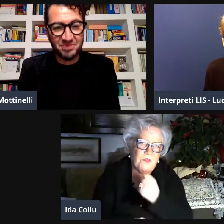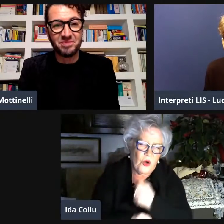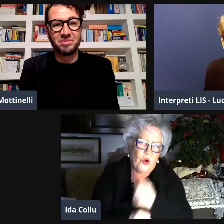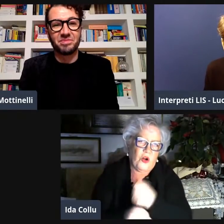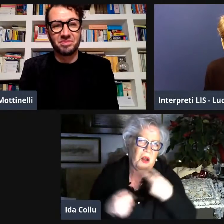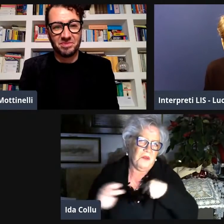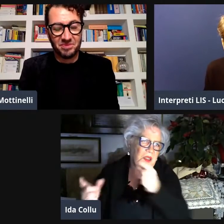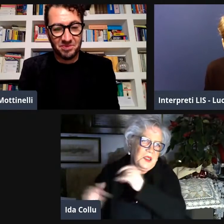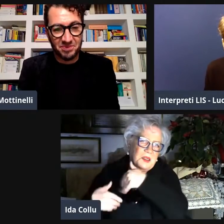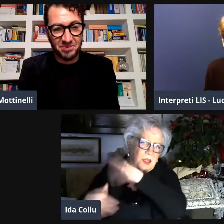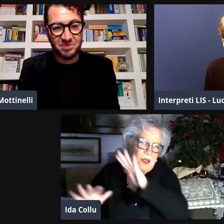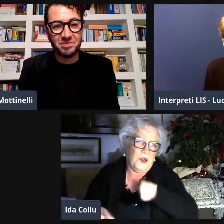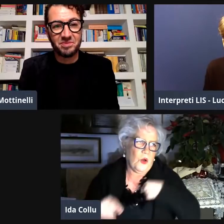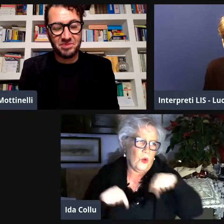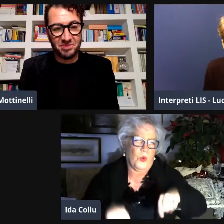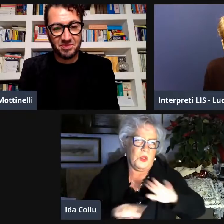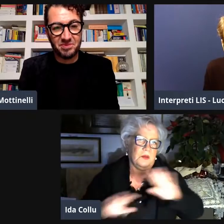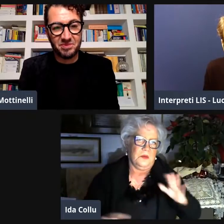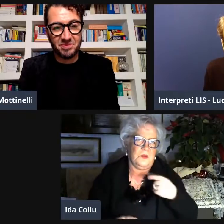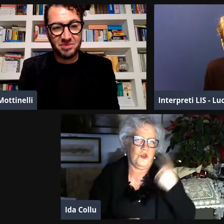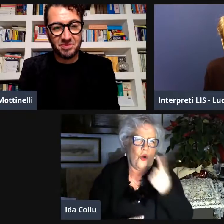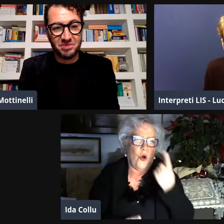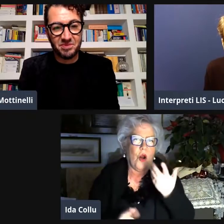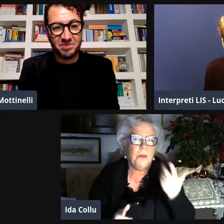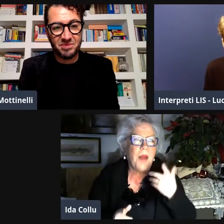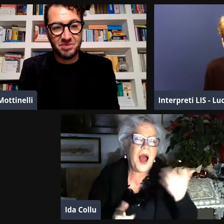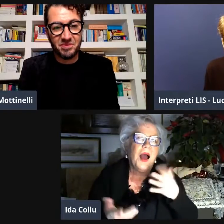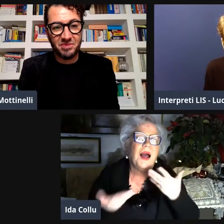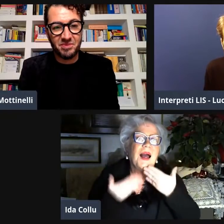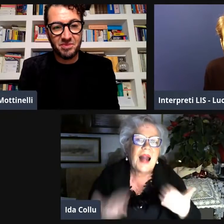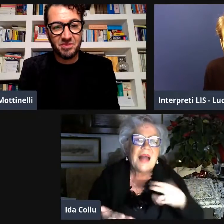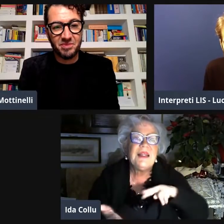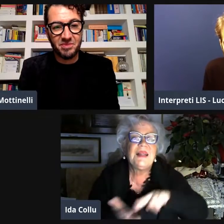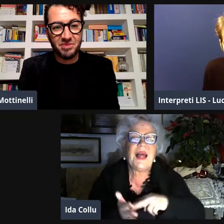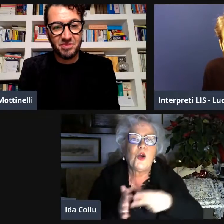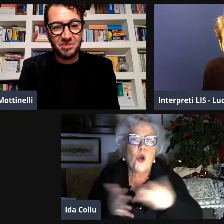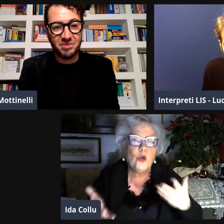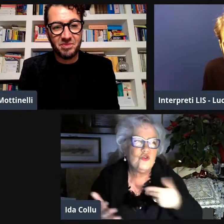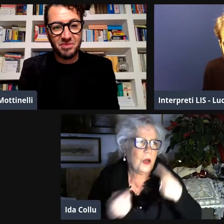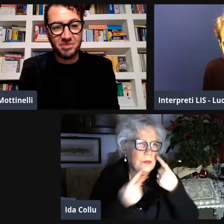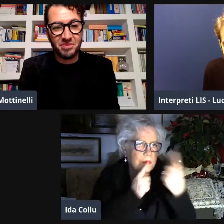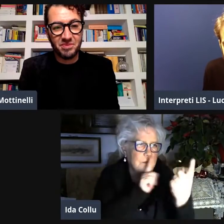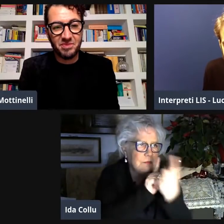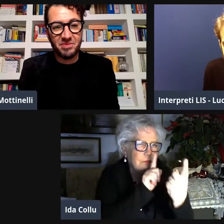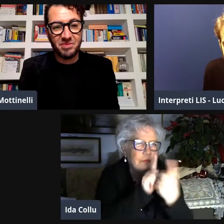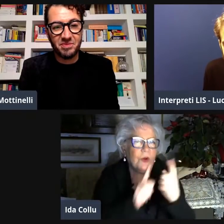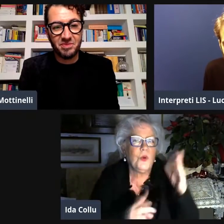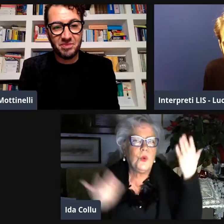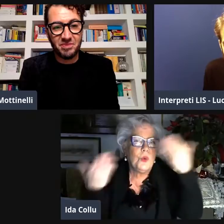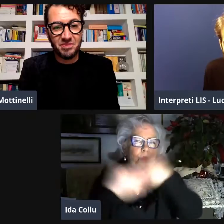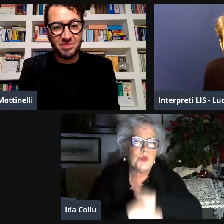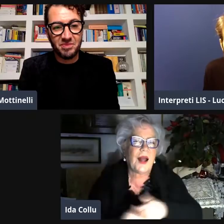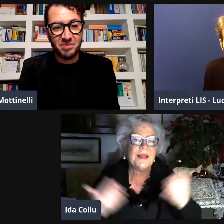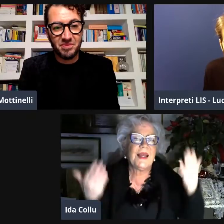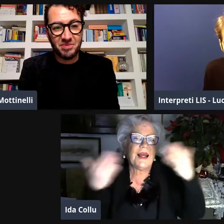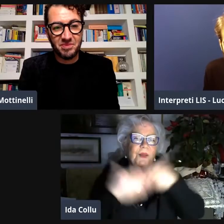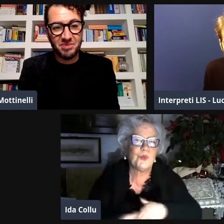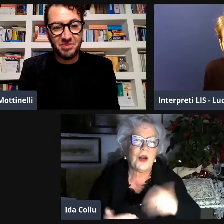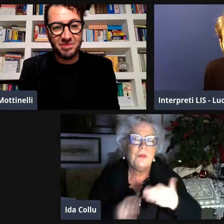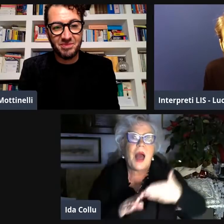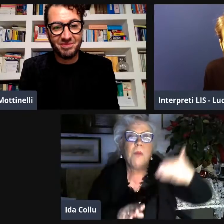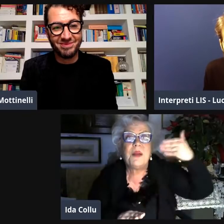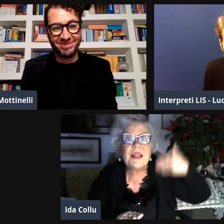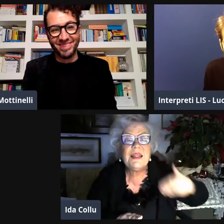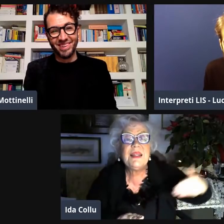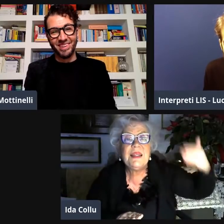vive in un'altra città lavora io sono qui sono solo ma grazie alla tecnologia posso